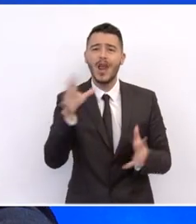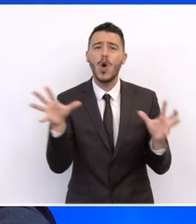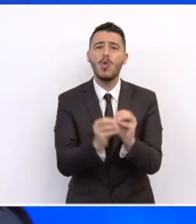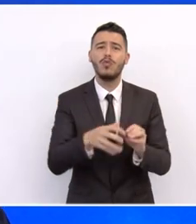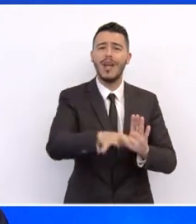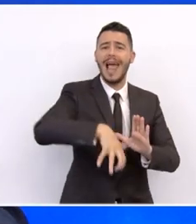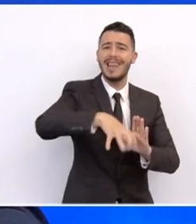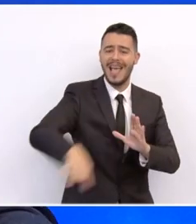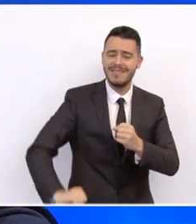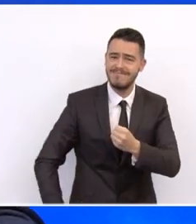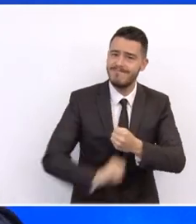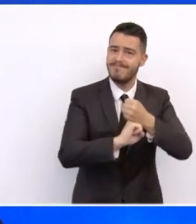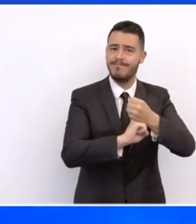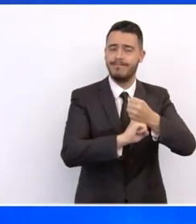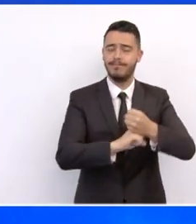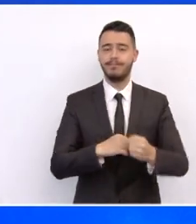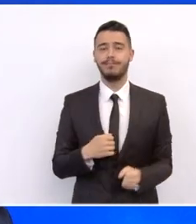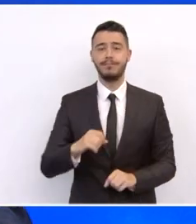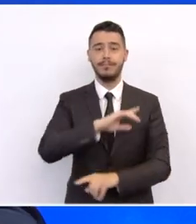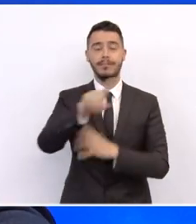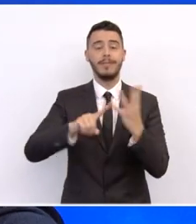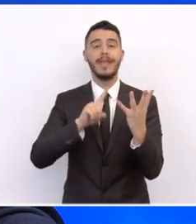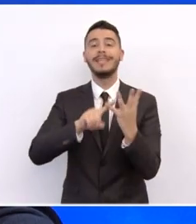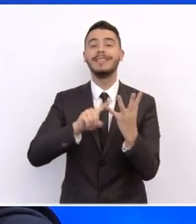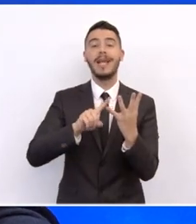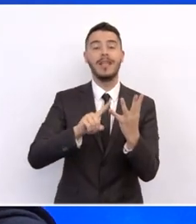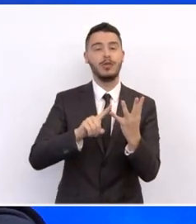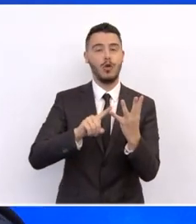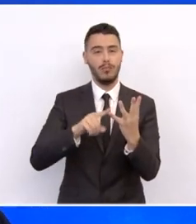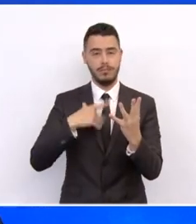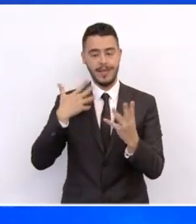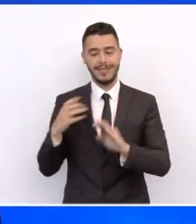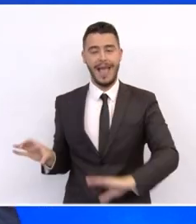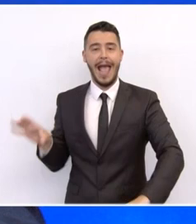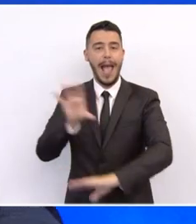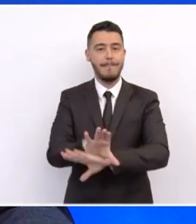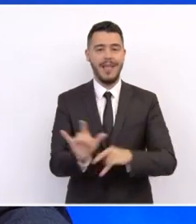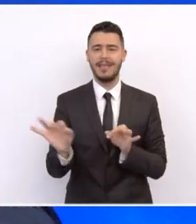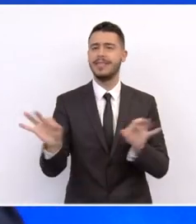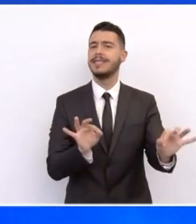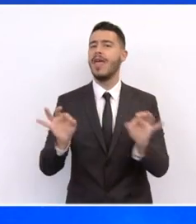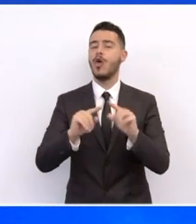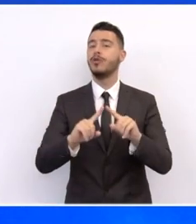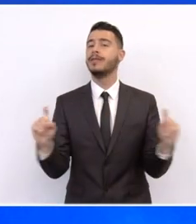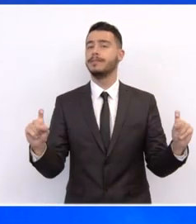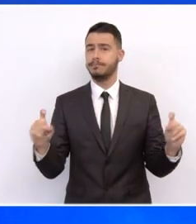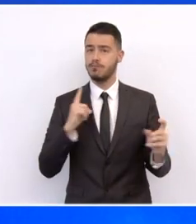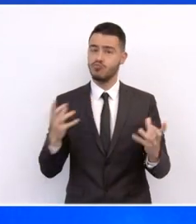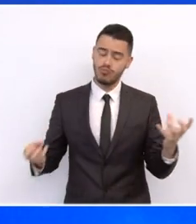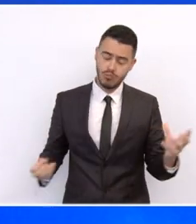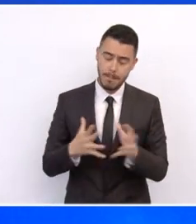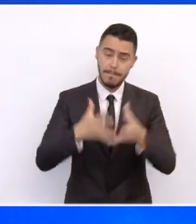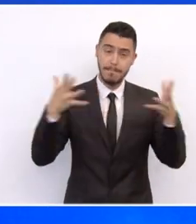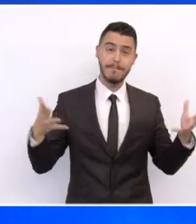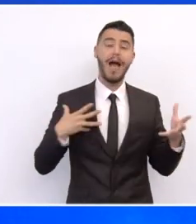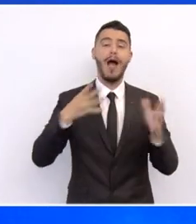τέταρτο, τον κοινωνικό πυλώνα, οι επενδύσεις του σχεδίου περιλαμβάνουν μεταξύ άλλων μεγάλα προγράμματα με στόχο την